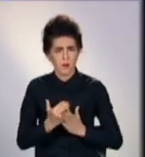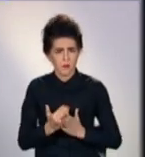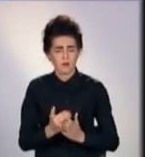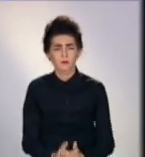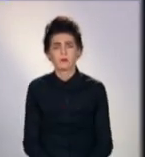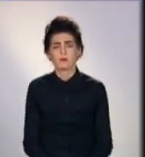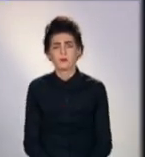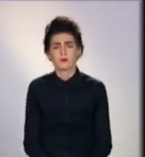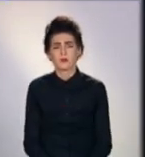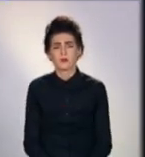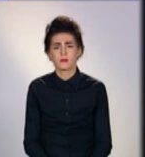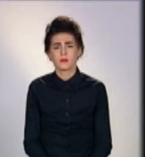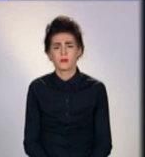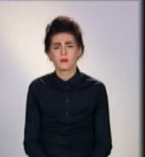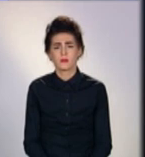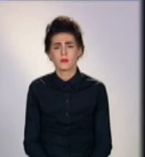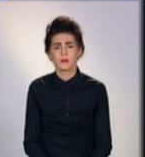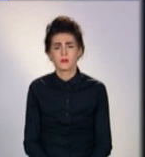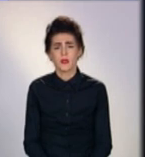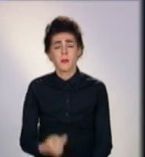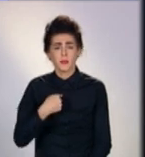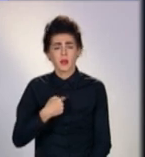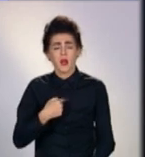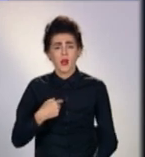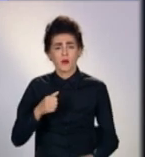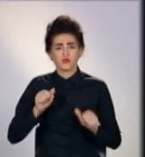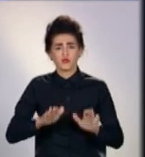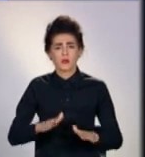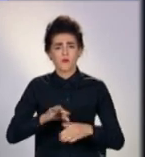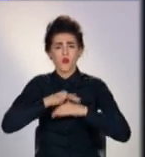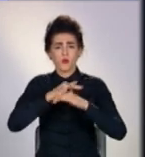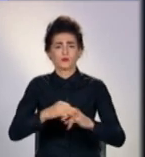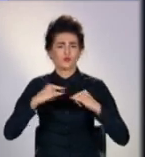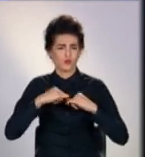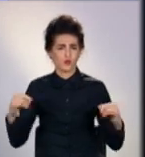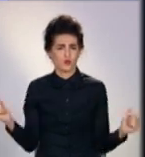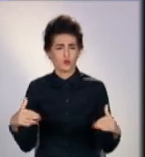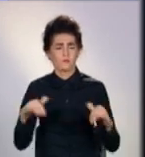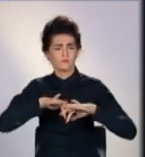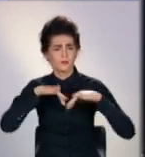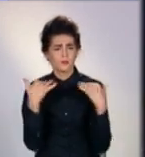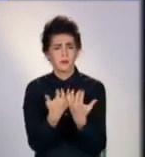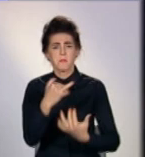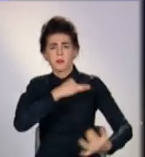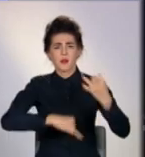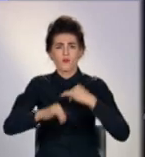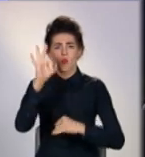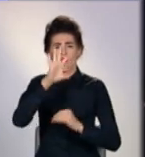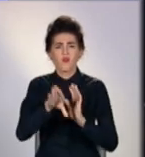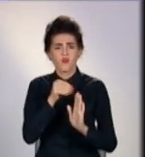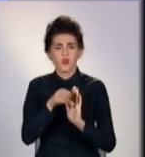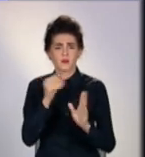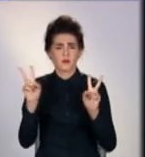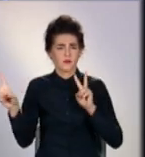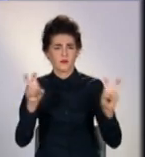Второй тур буде «Вода в воскресенье». І именно поэтому мы решили провести этот круглый стол сейчас, чтобы поговорить о выборах в контексті